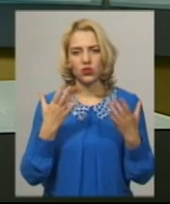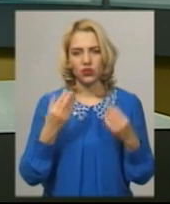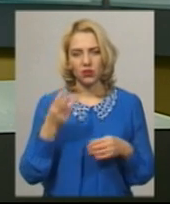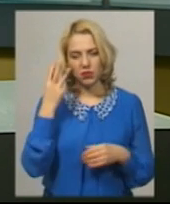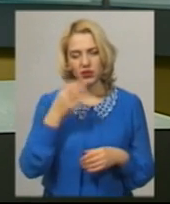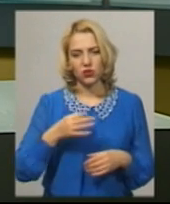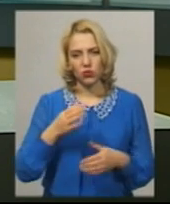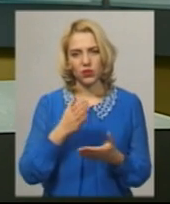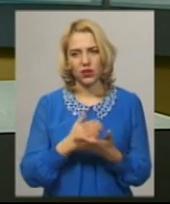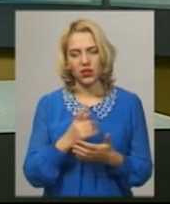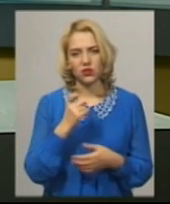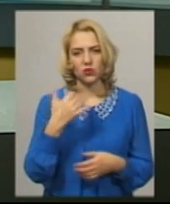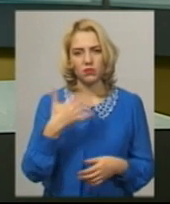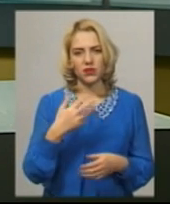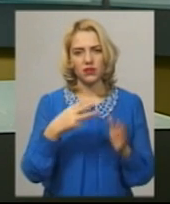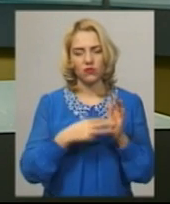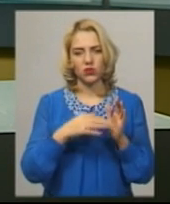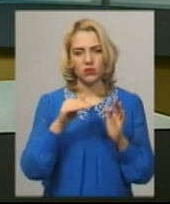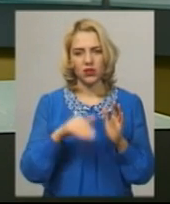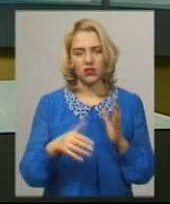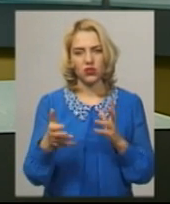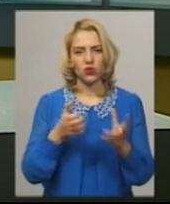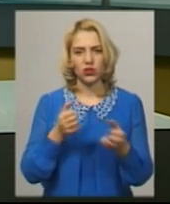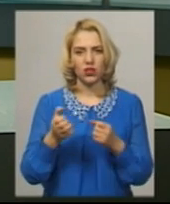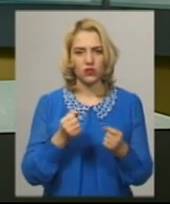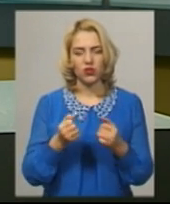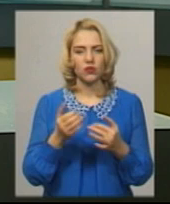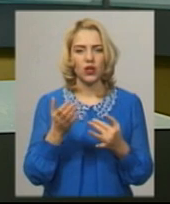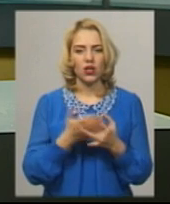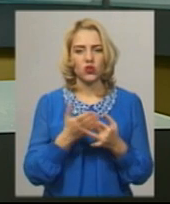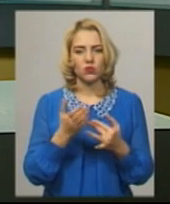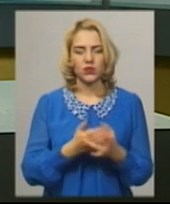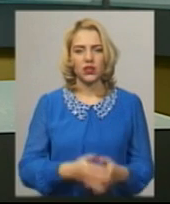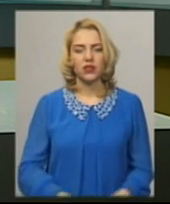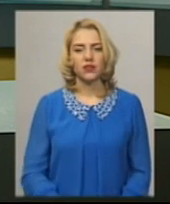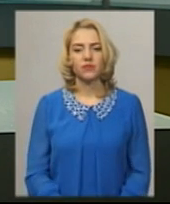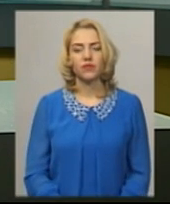Хмельницькій області налічується близько 158 тисяч одержувачів субсидії.